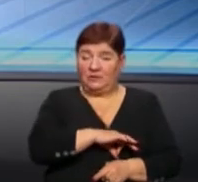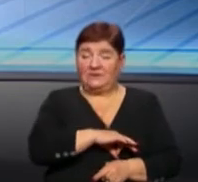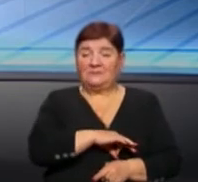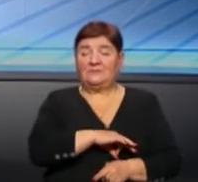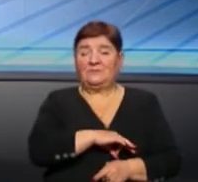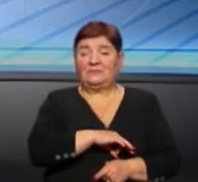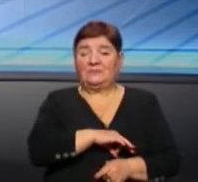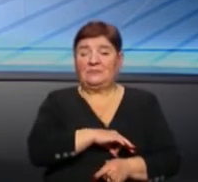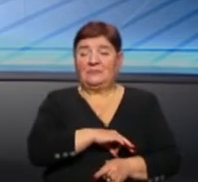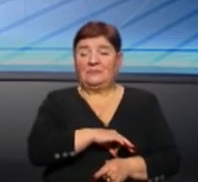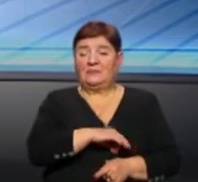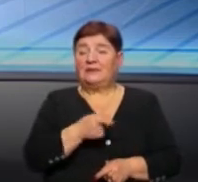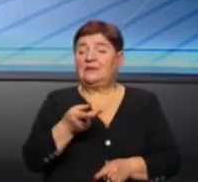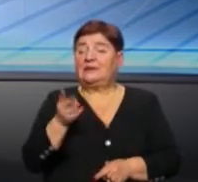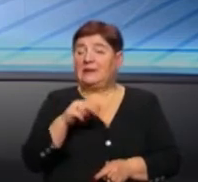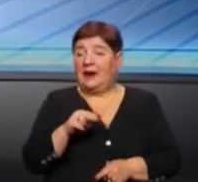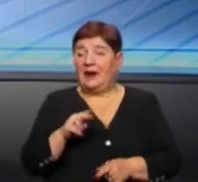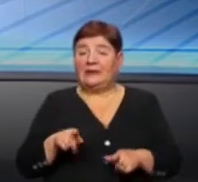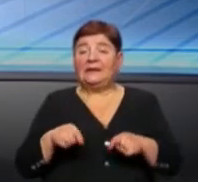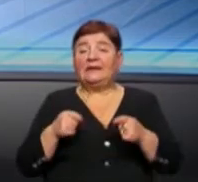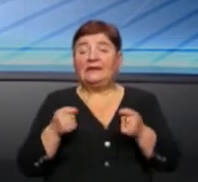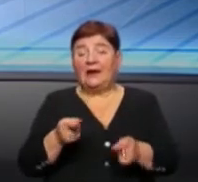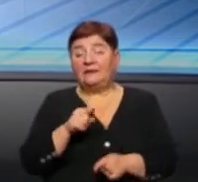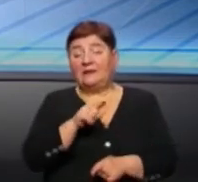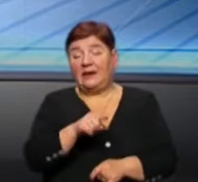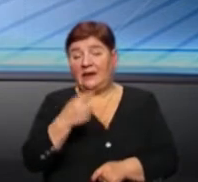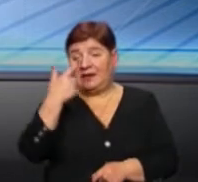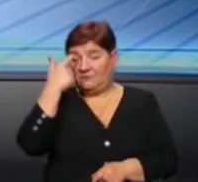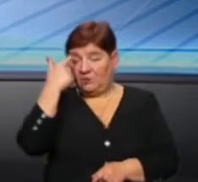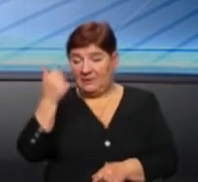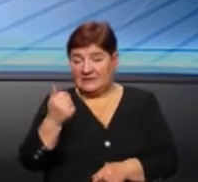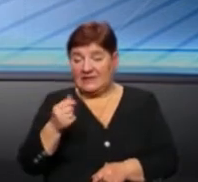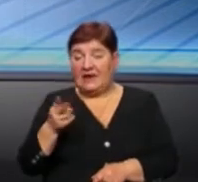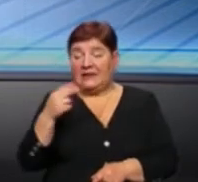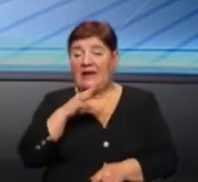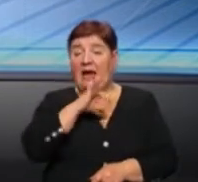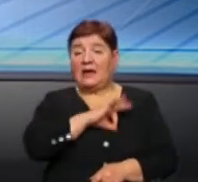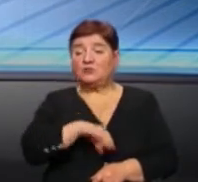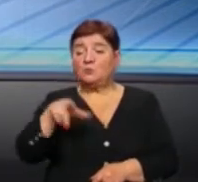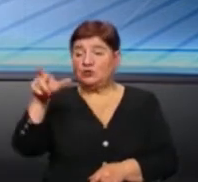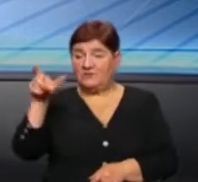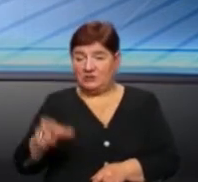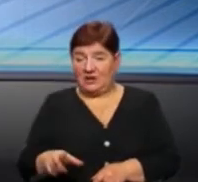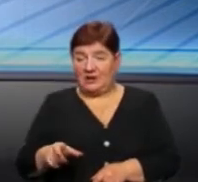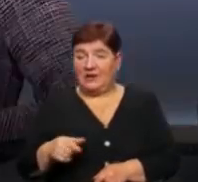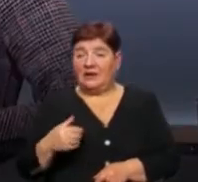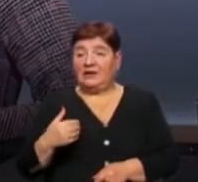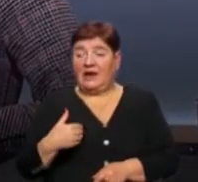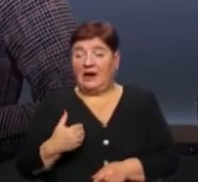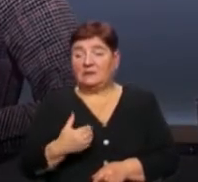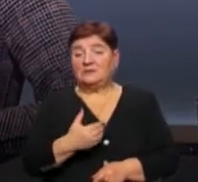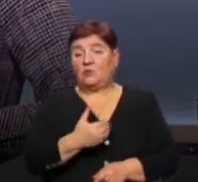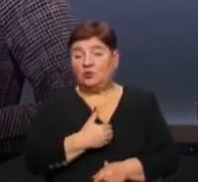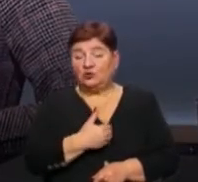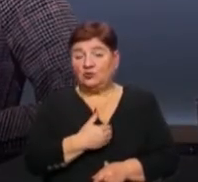безпосередньо для надання тієї інформації для споживача. До прикладу, якщо я захочу в соціальних